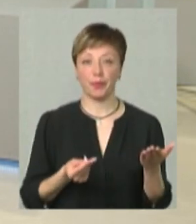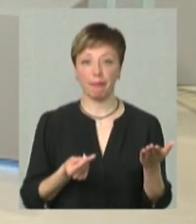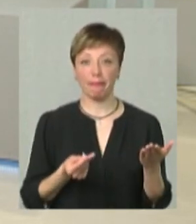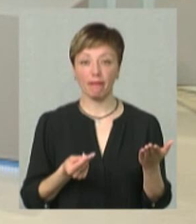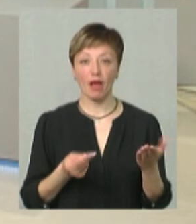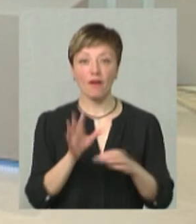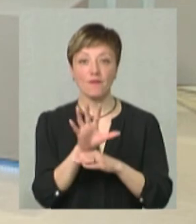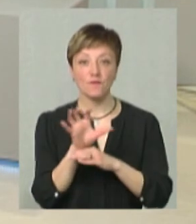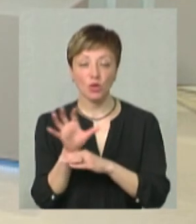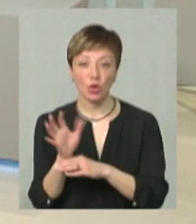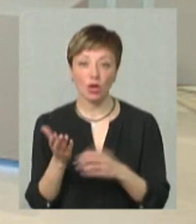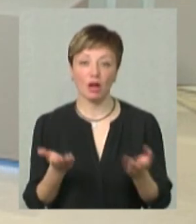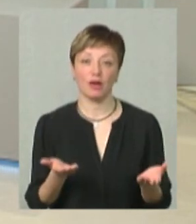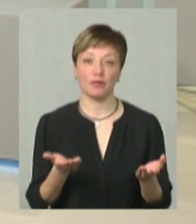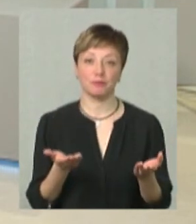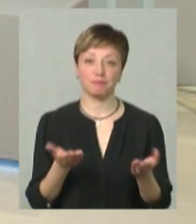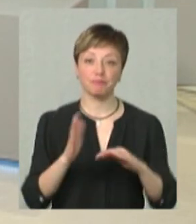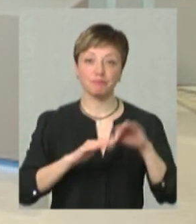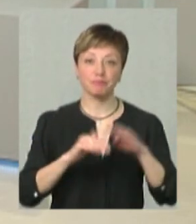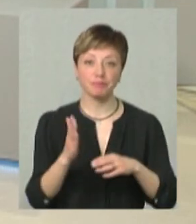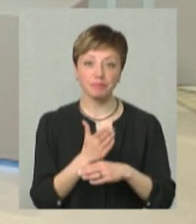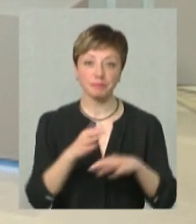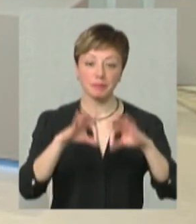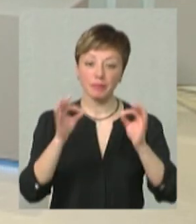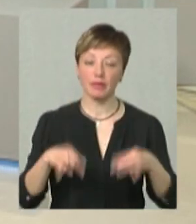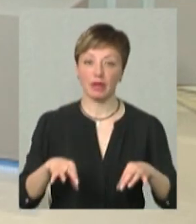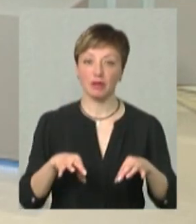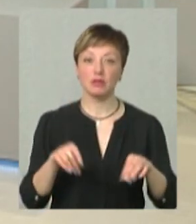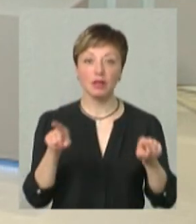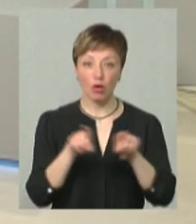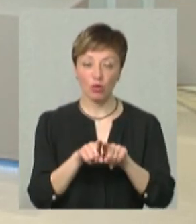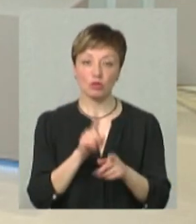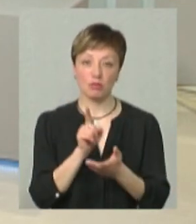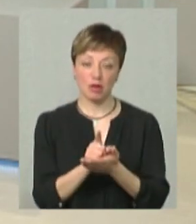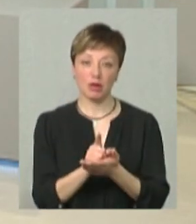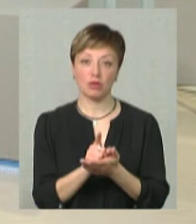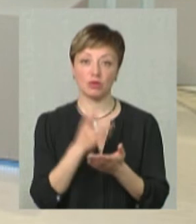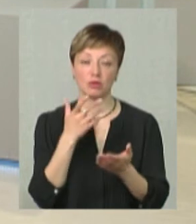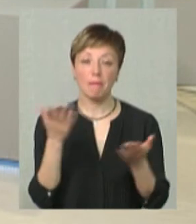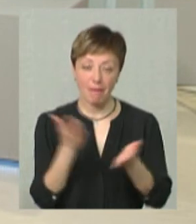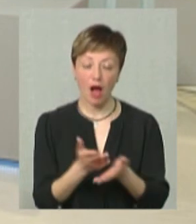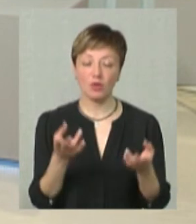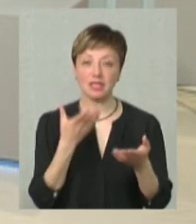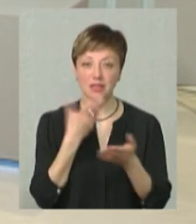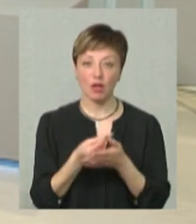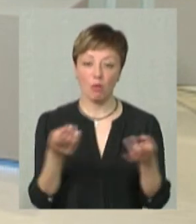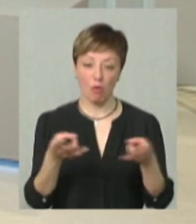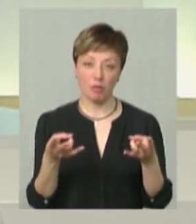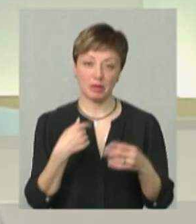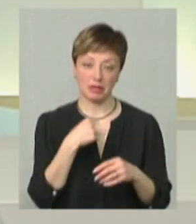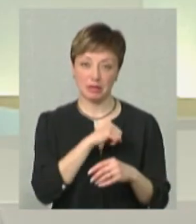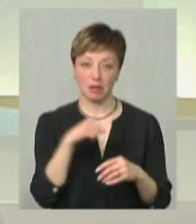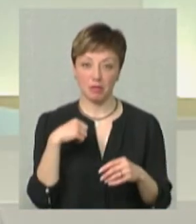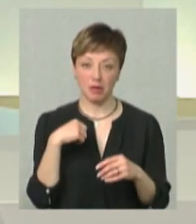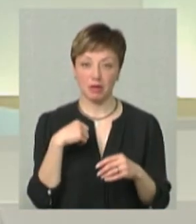наприклад, фотографією, з хендемейдом, з мистецтвом, вони також мають свій попит. І я, наприклад, сама